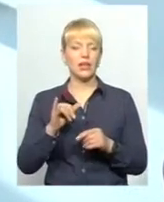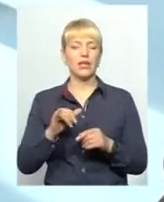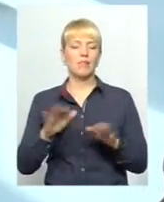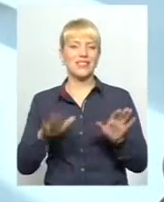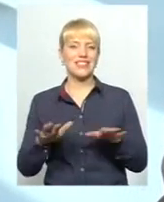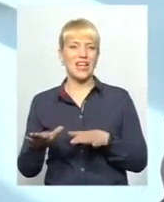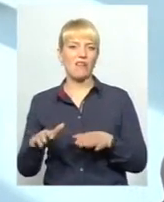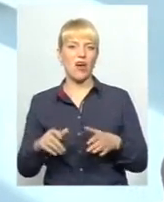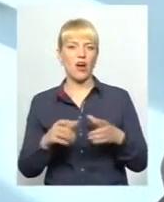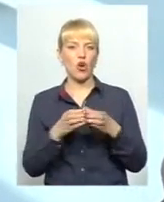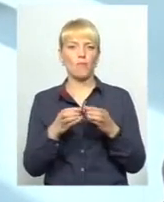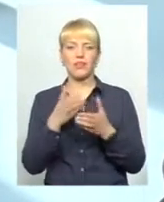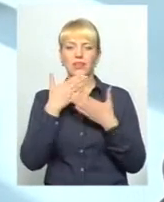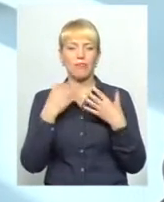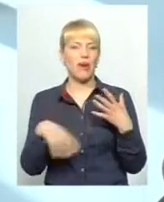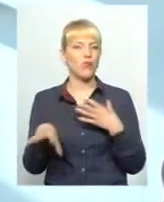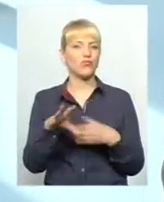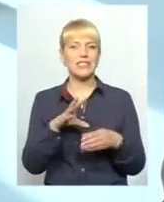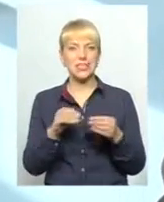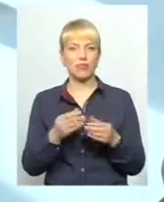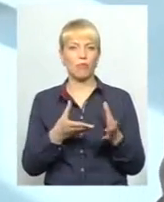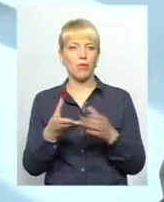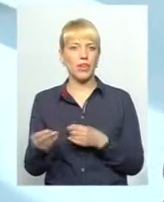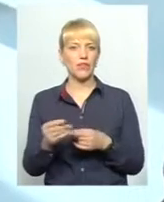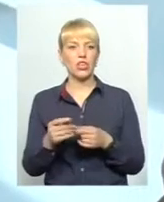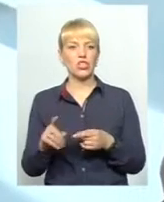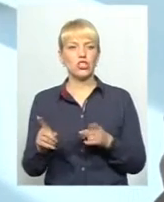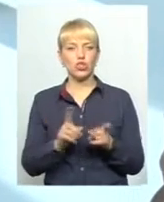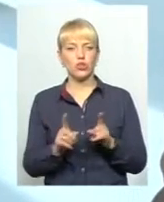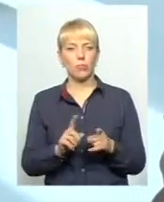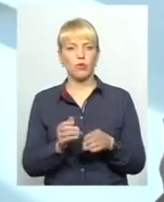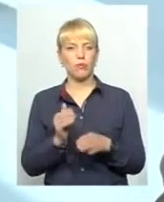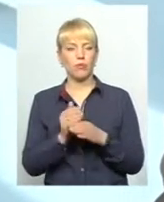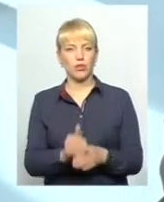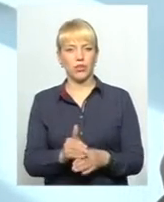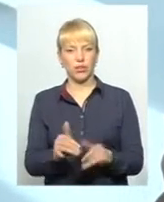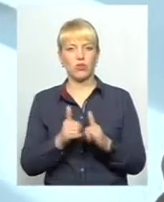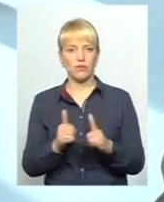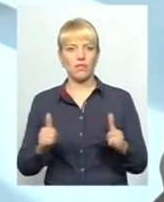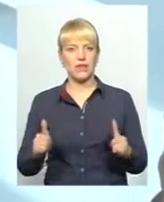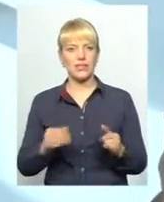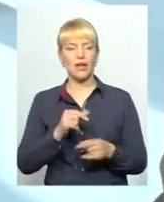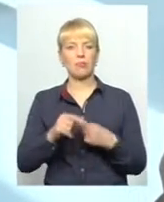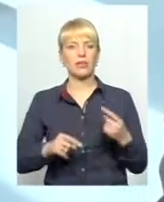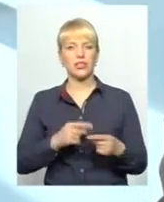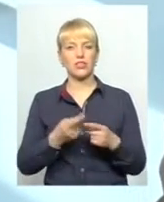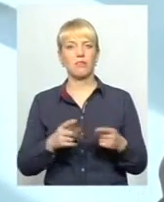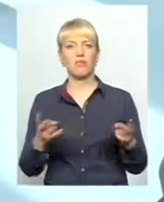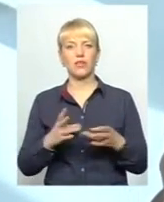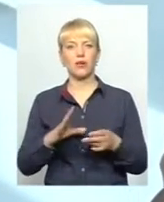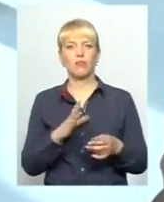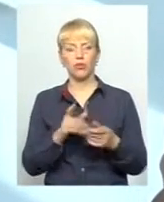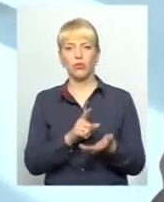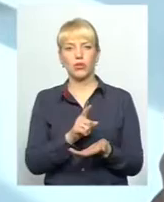громада, місто, вони не мають всіх важелів того пливу, всіх регуляторів, щоб допомогти розвиватися бізнесу. Це має бути обов